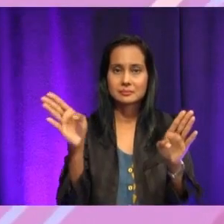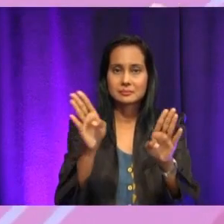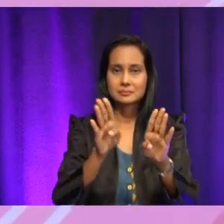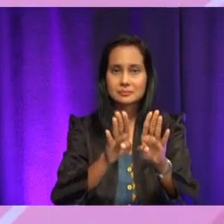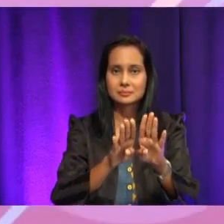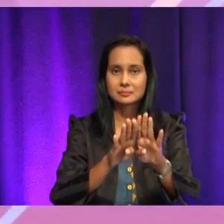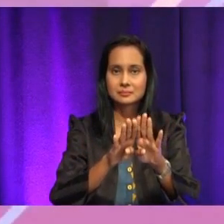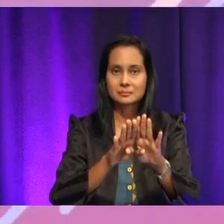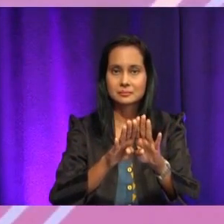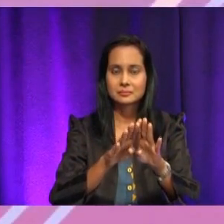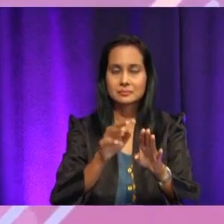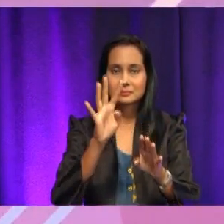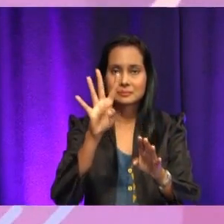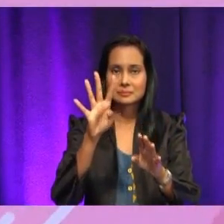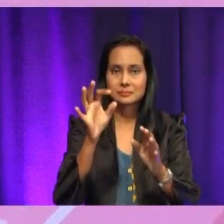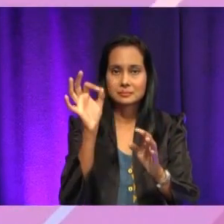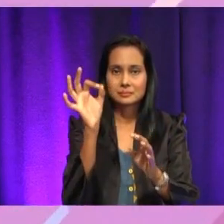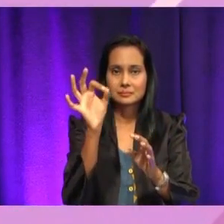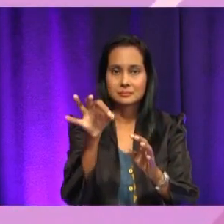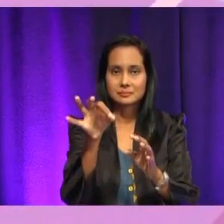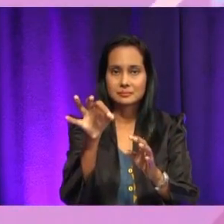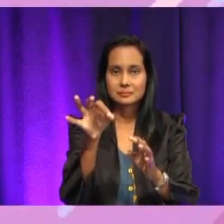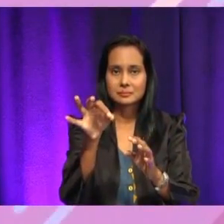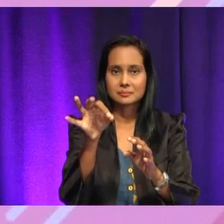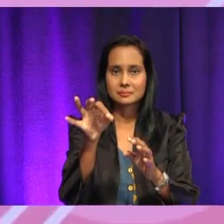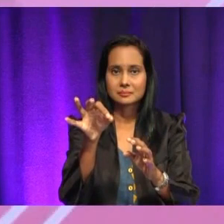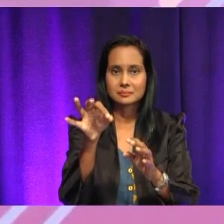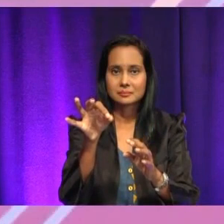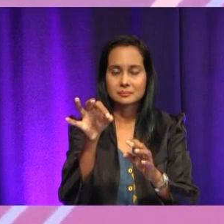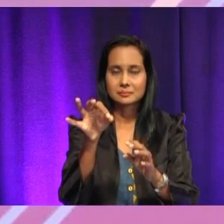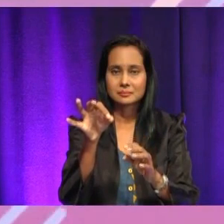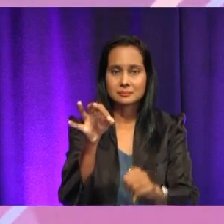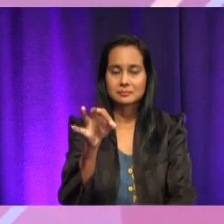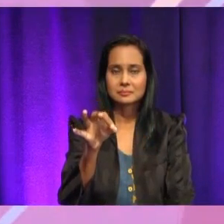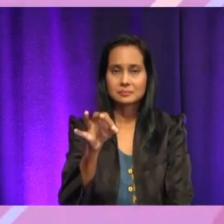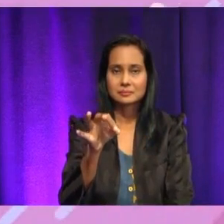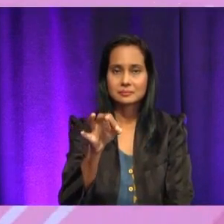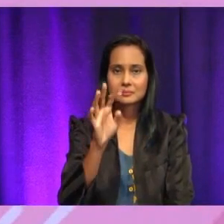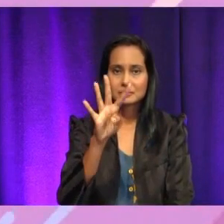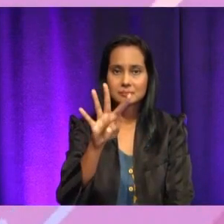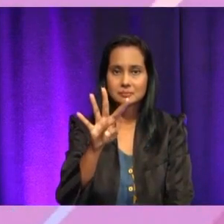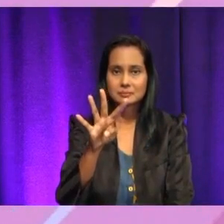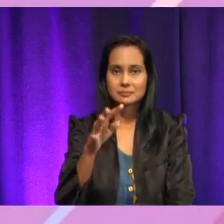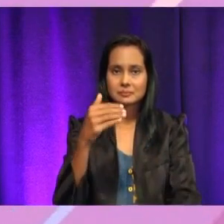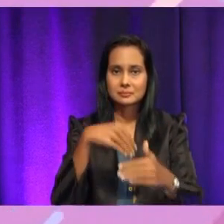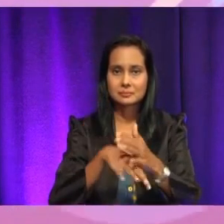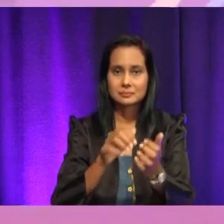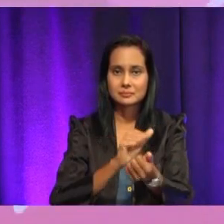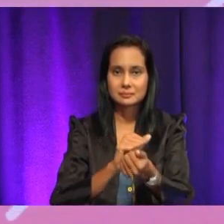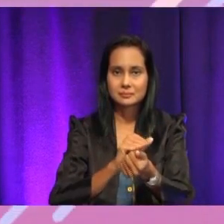Masukkan token. 4. Masukkan sabun atau pelembut kain. 5.